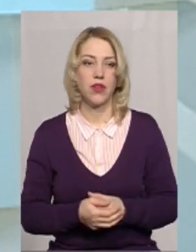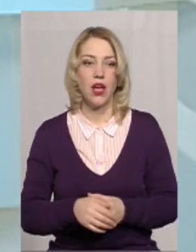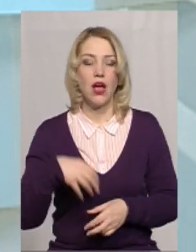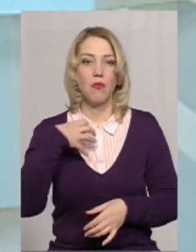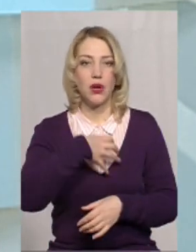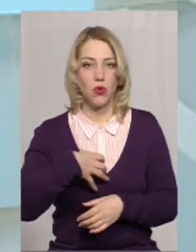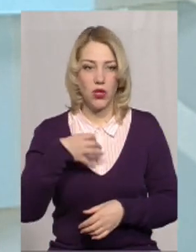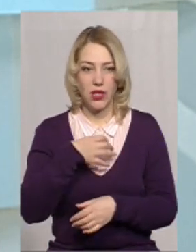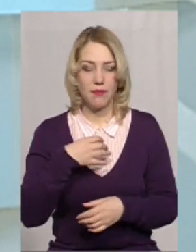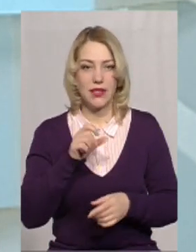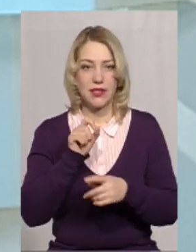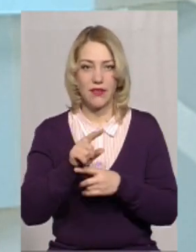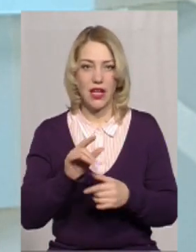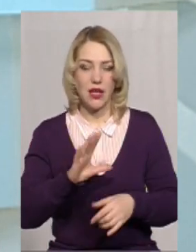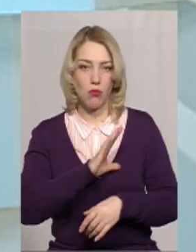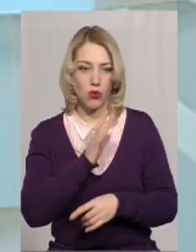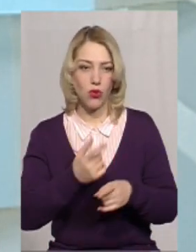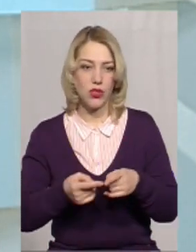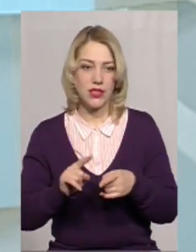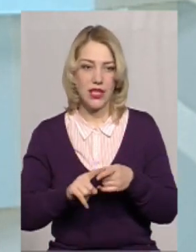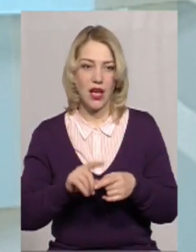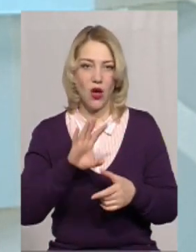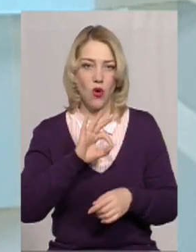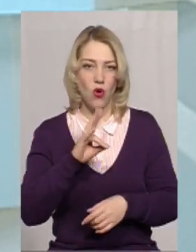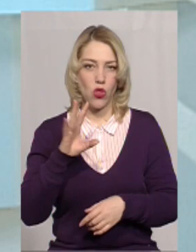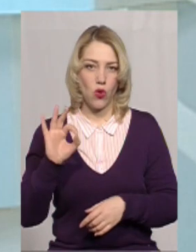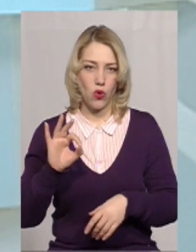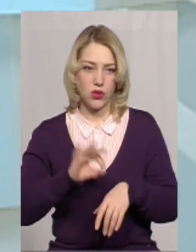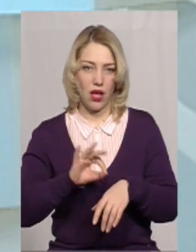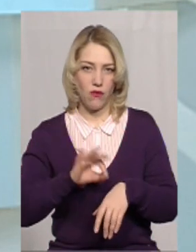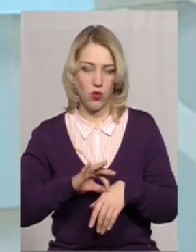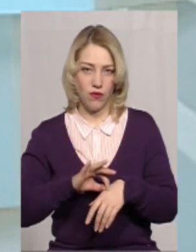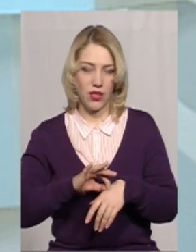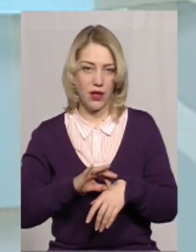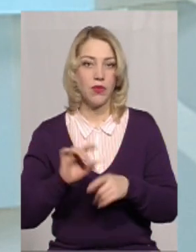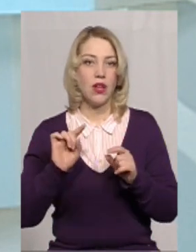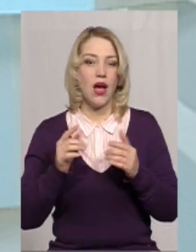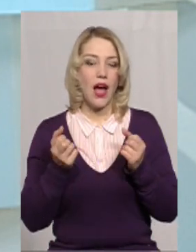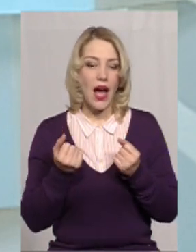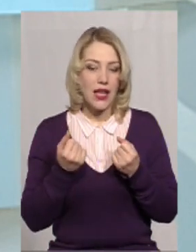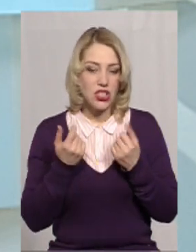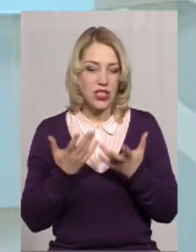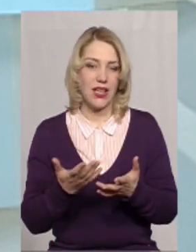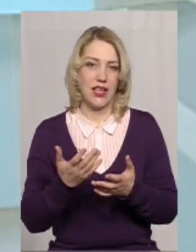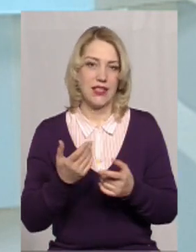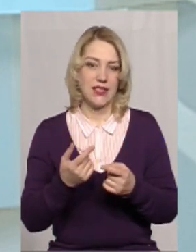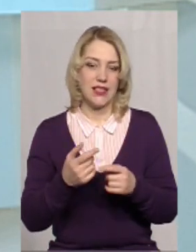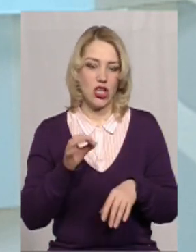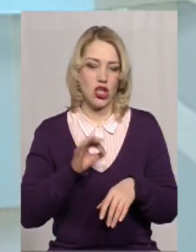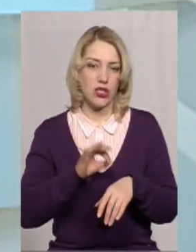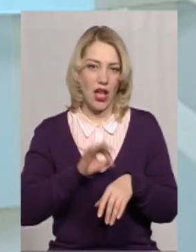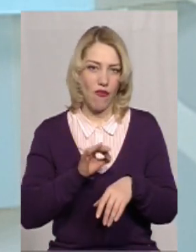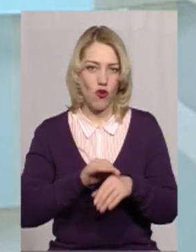Пріоритетним завданням було це онкологічні захворювання, адже кількість їх зростає з кожним